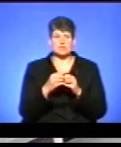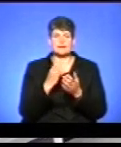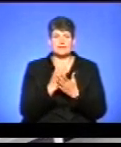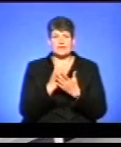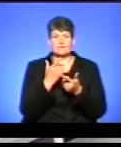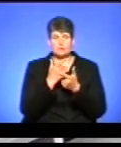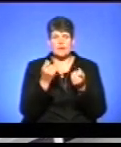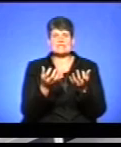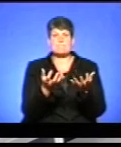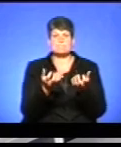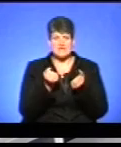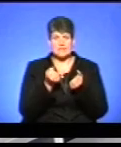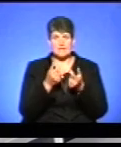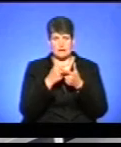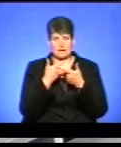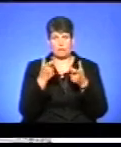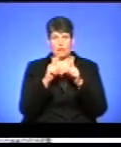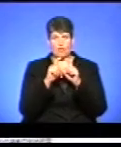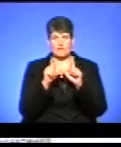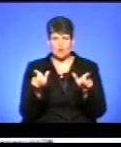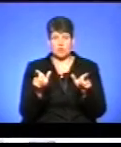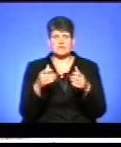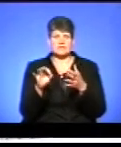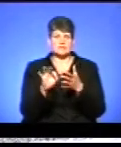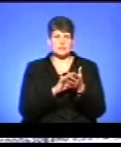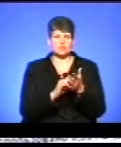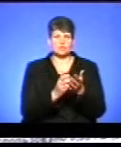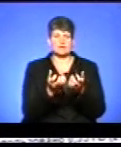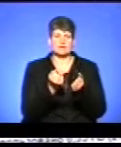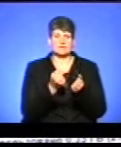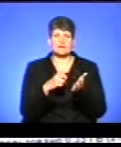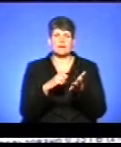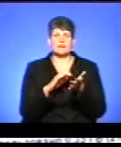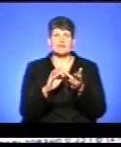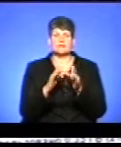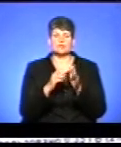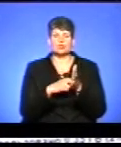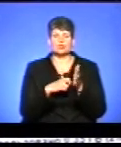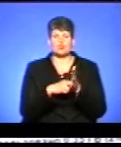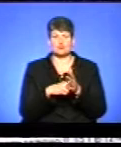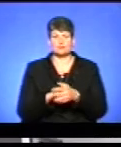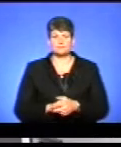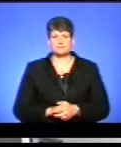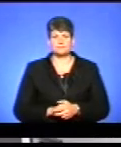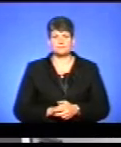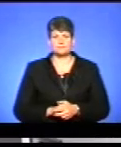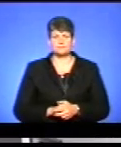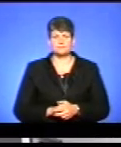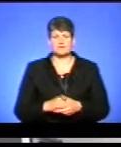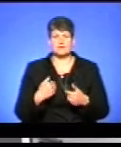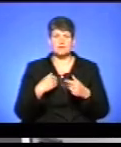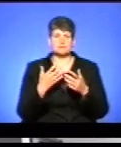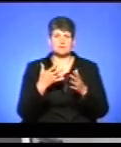Інформація прийнята, і повідомлення про реєстрацію відразу приходить на електронну пошту заявника. Нам пішло на